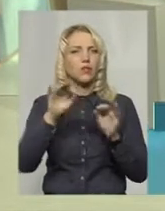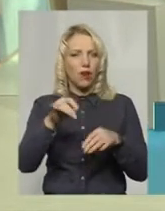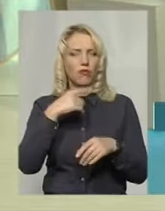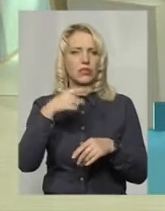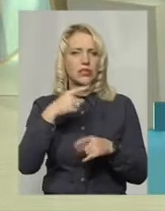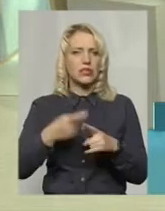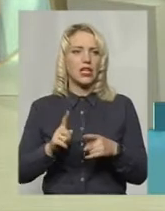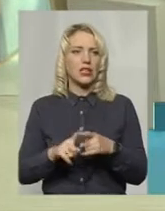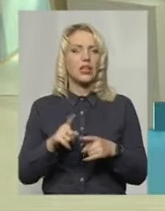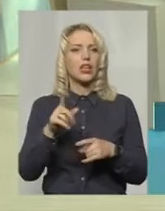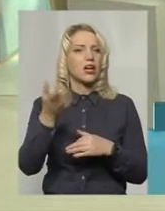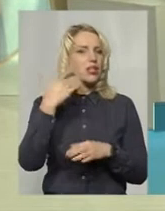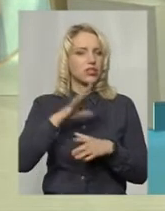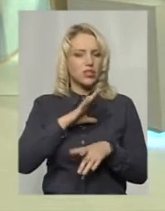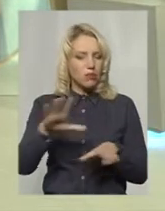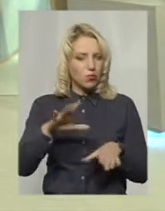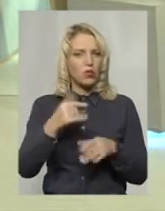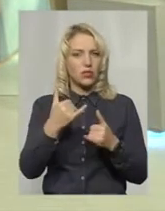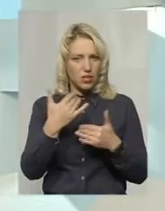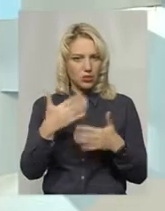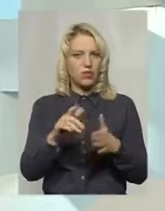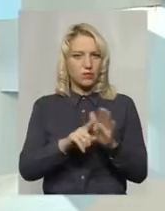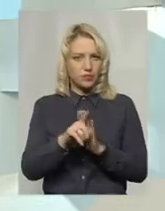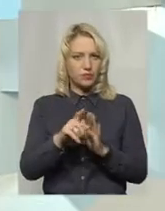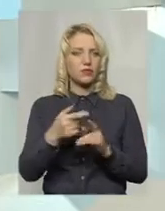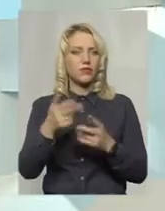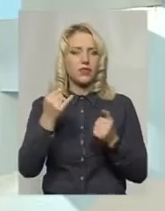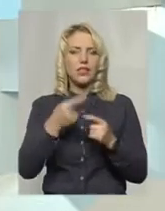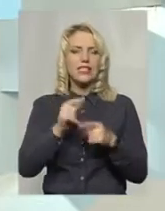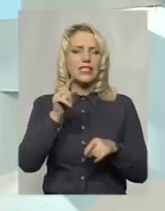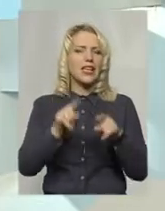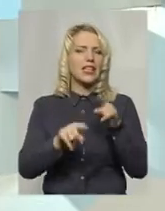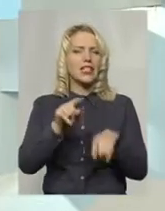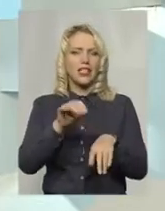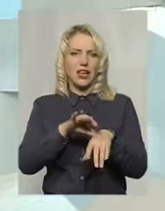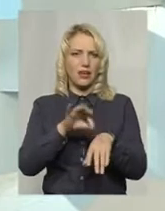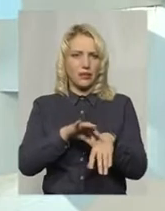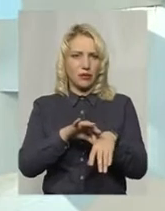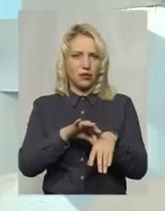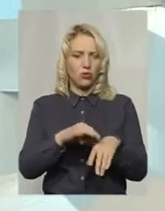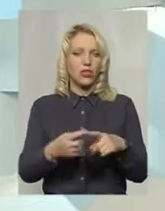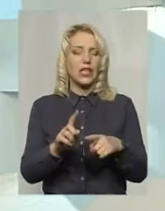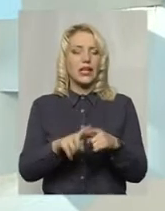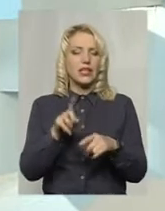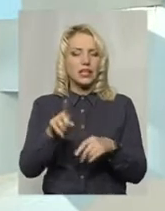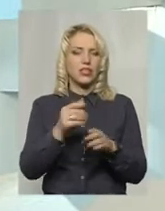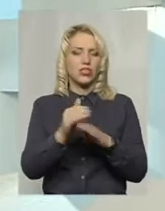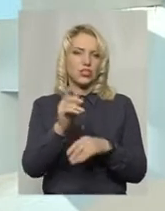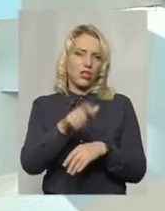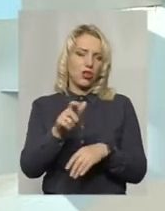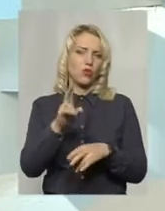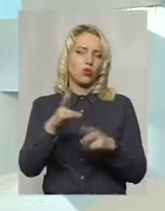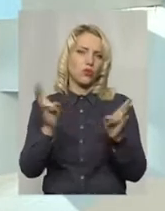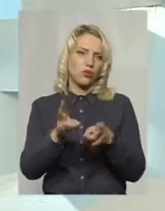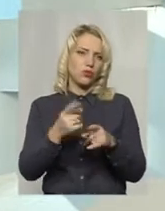подібні оперативні втручання? Так, ну, це досить рідка патологія. Власне, та частина пацієнтів, які саме